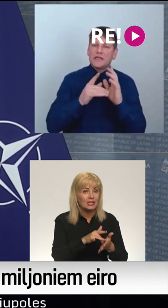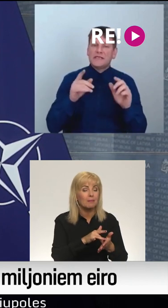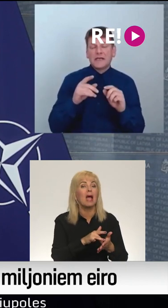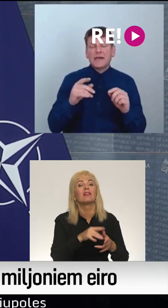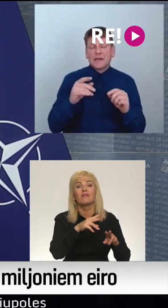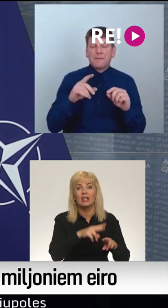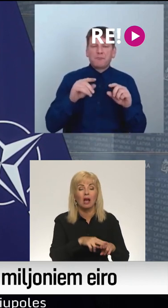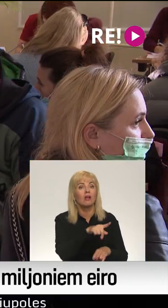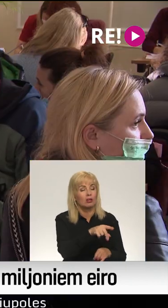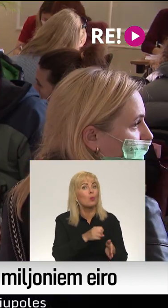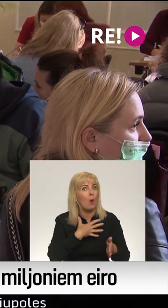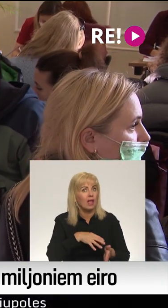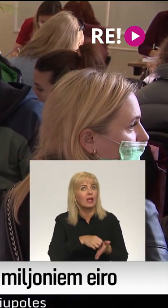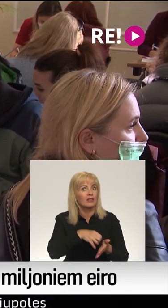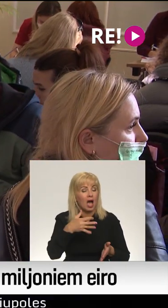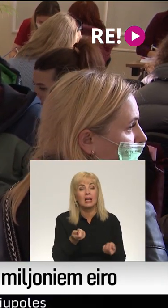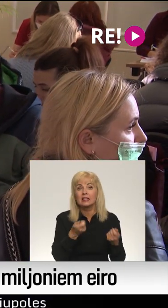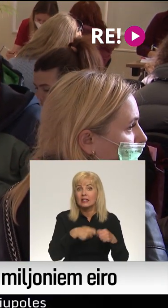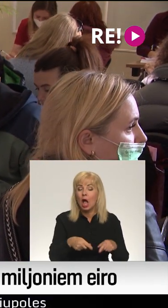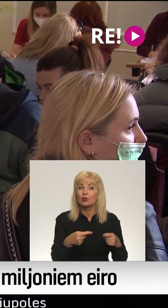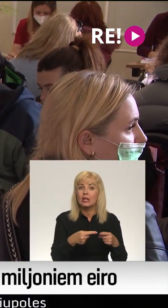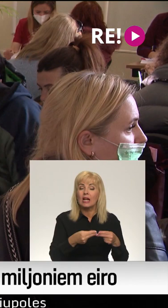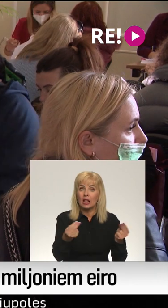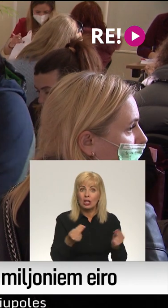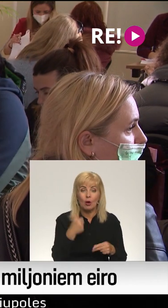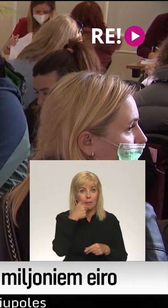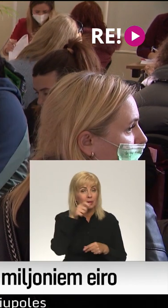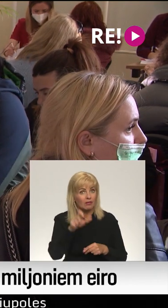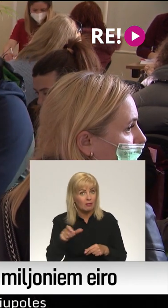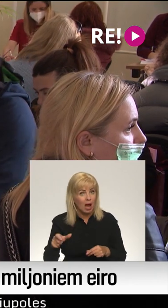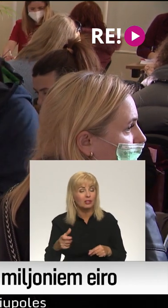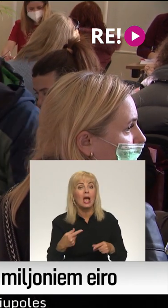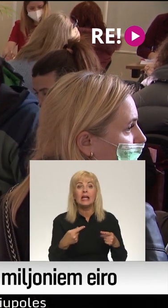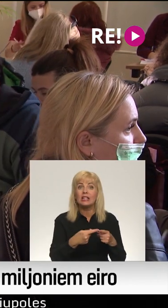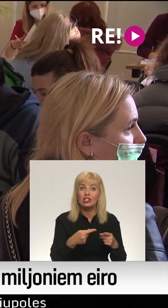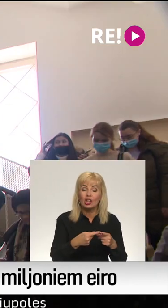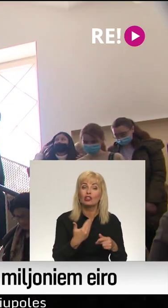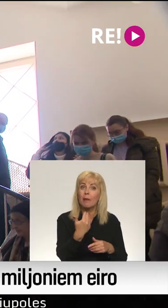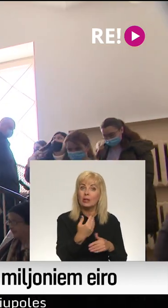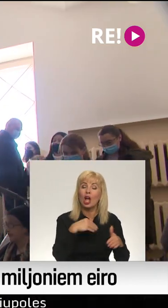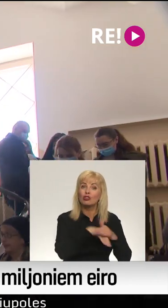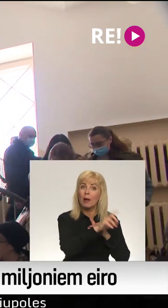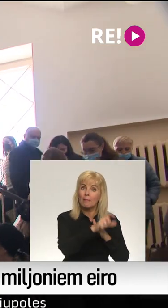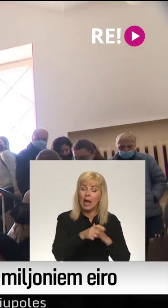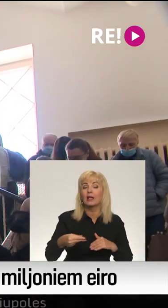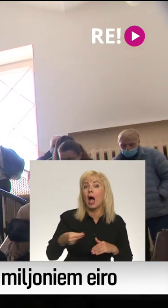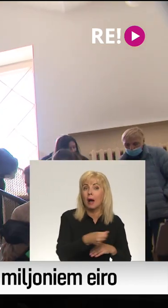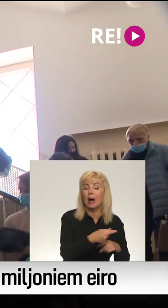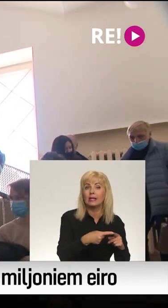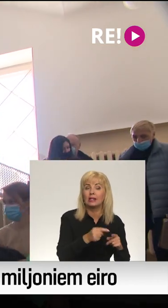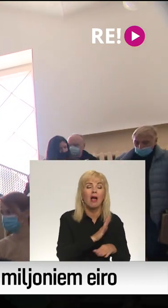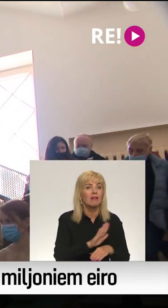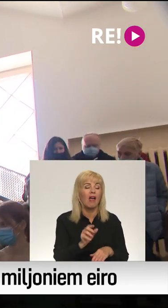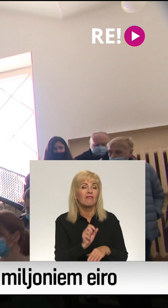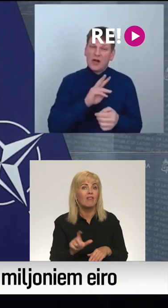nesalīdzināmi dargākas. Slēdzot īris līgumus ar privātu personām par dzīvojamo telpu izīrēšanu bēgļiem, tiks apmaksāta īra nevairāk